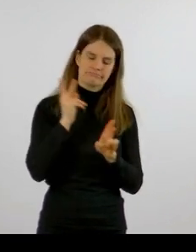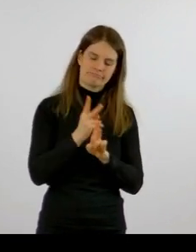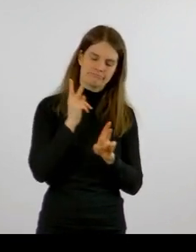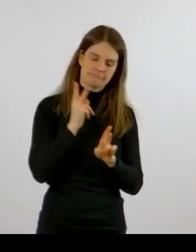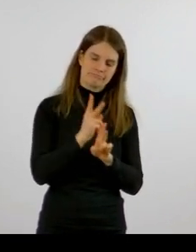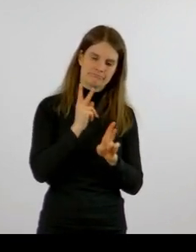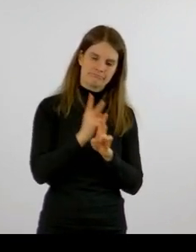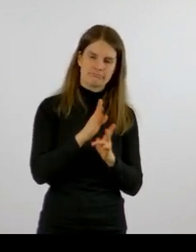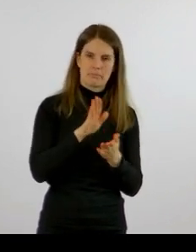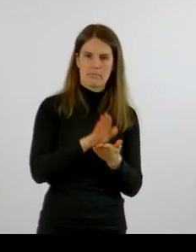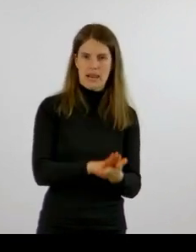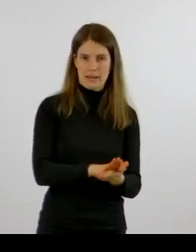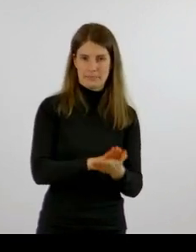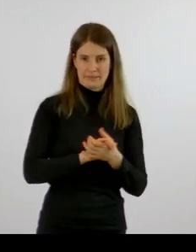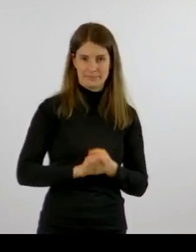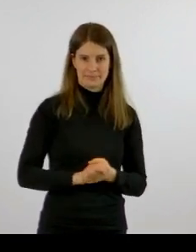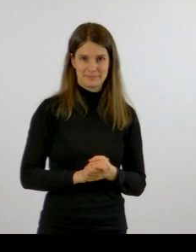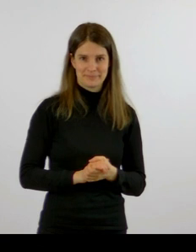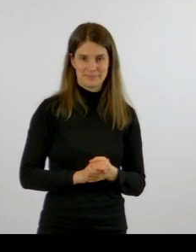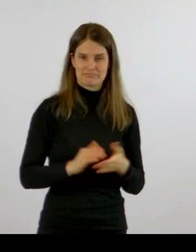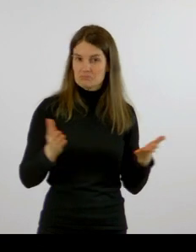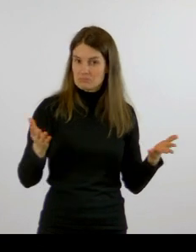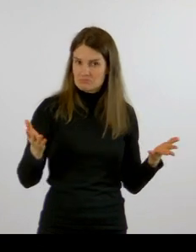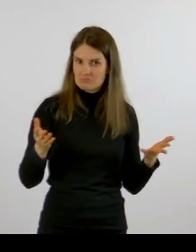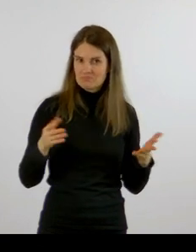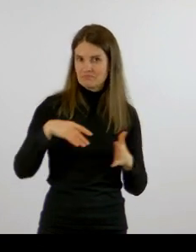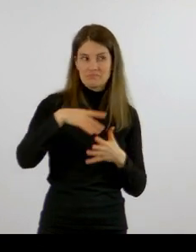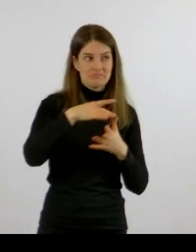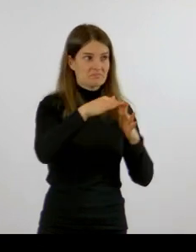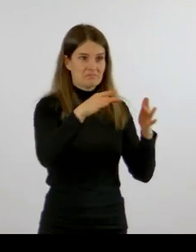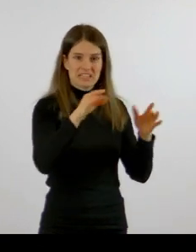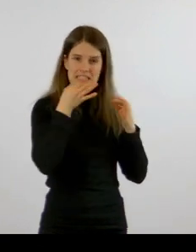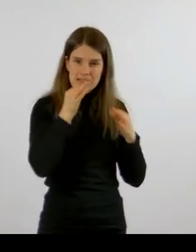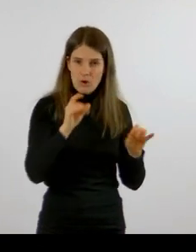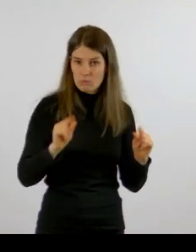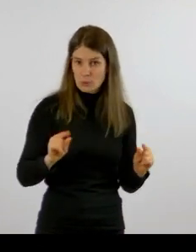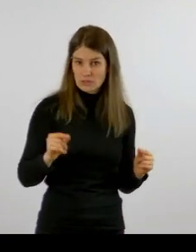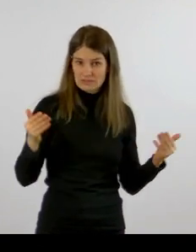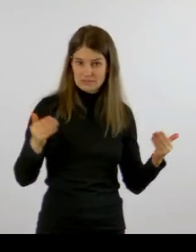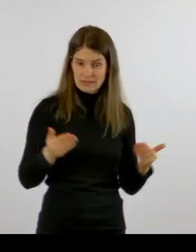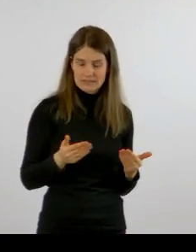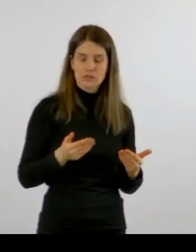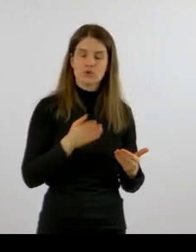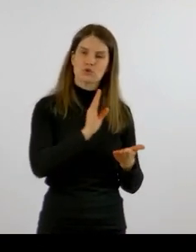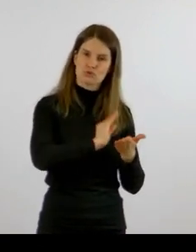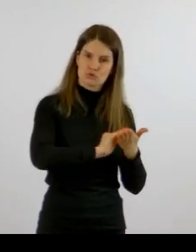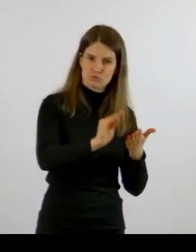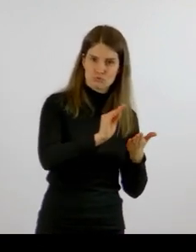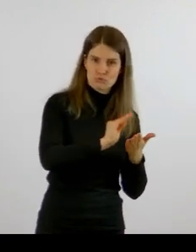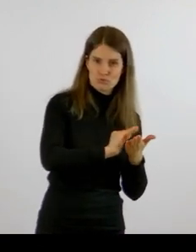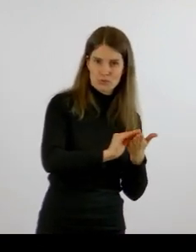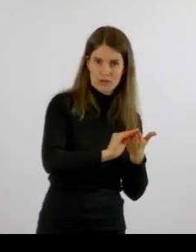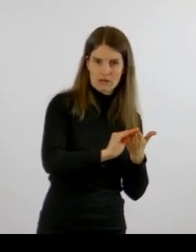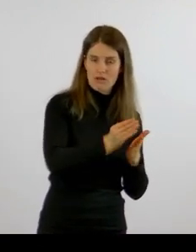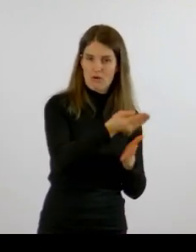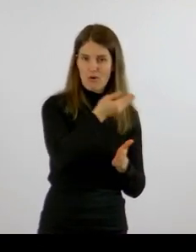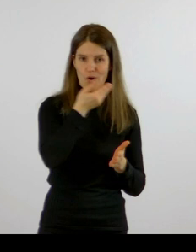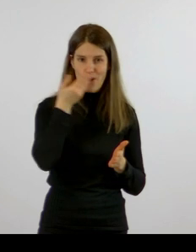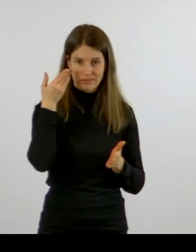Was bedeutet das im Einzelnen? Wir haben in den Schulen und Horten die Regelung, dass